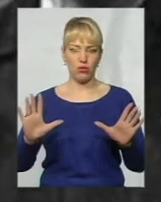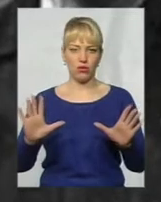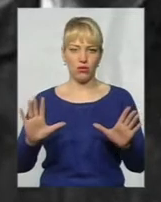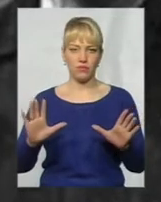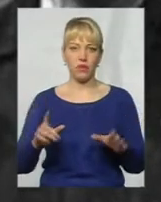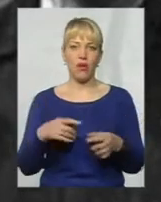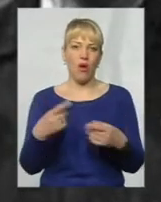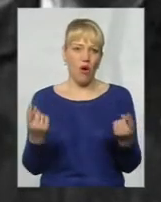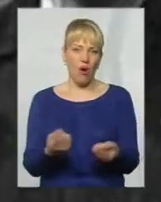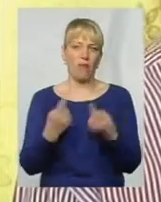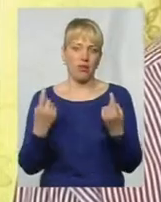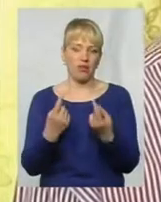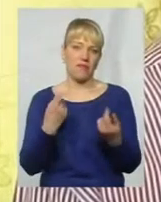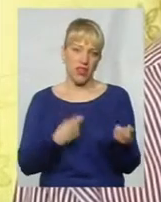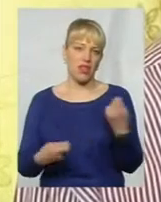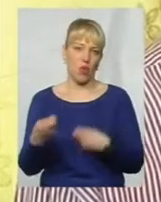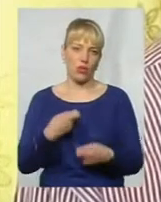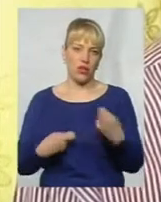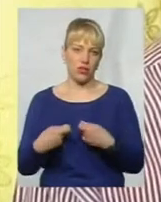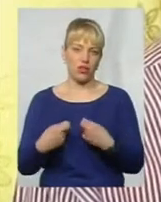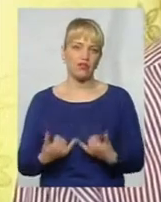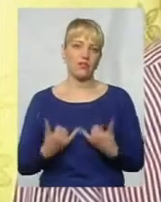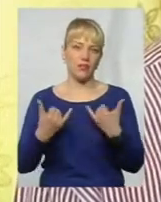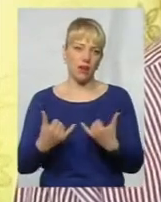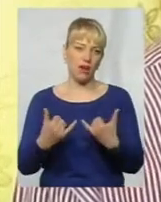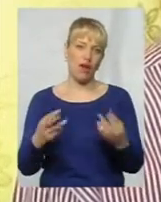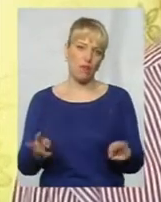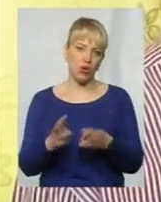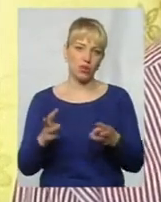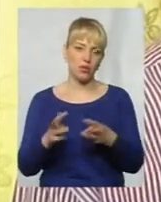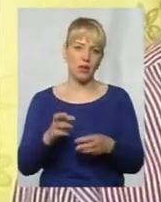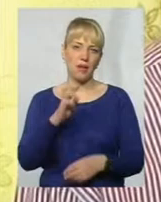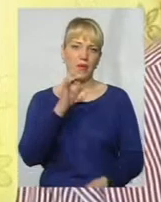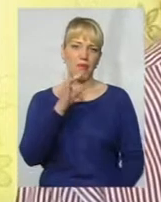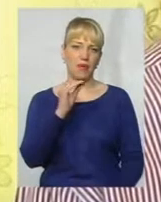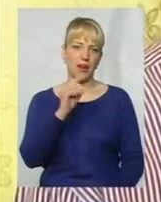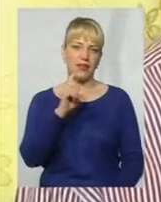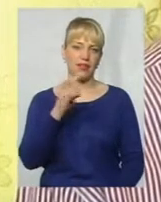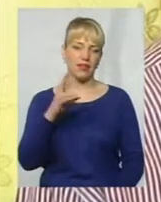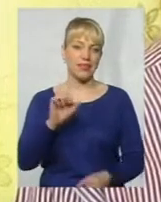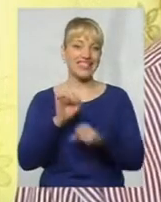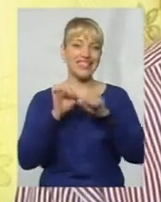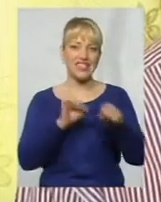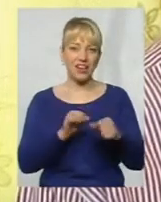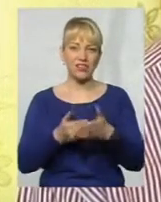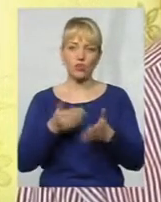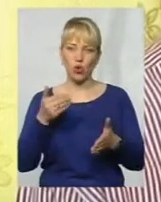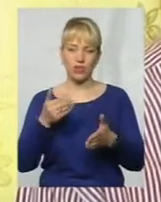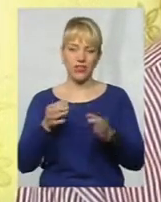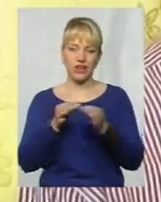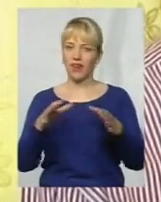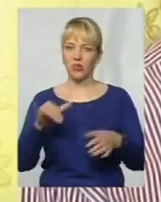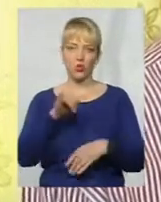обикновенна одежа, та, що для пожежників, бризонтова. Захисту від радіації у їх не було.